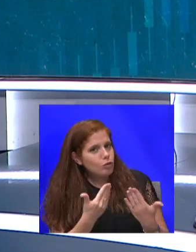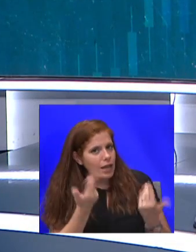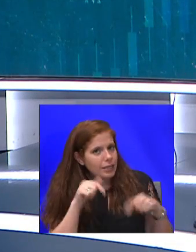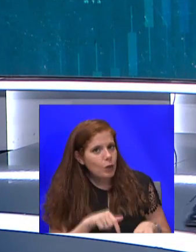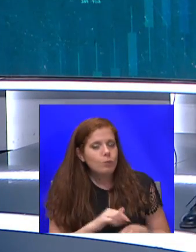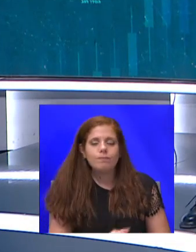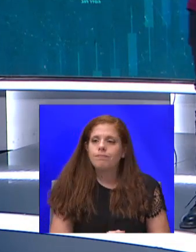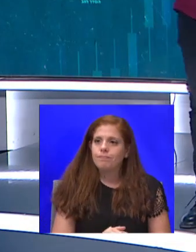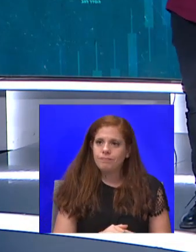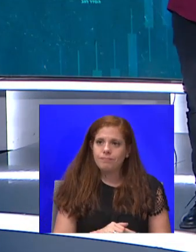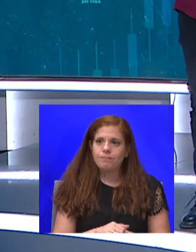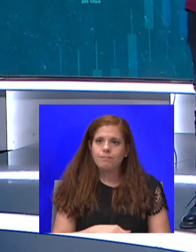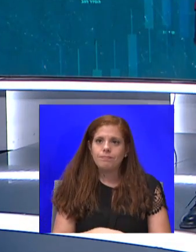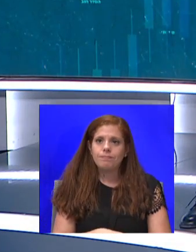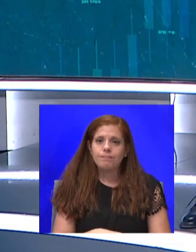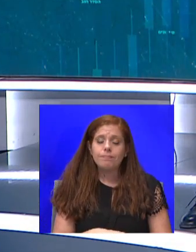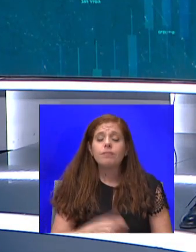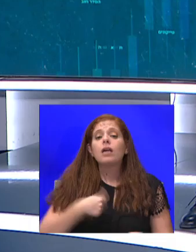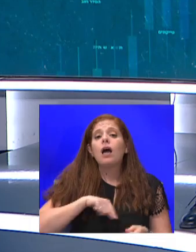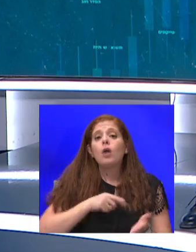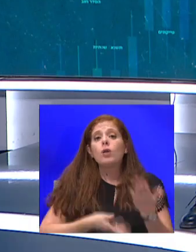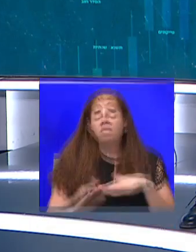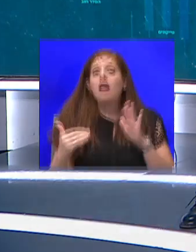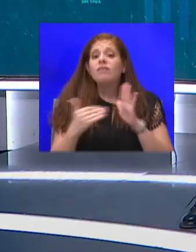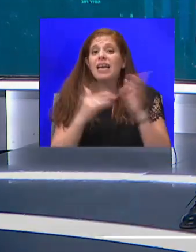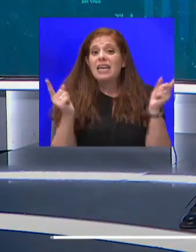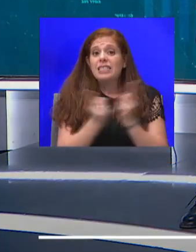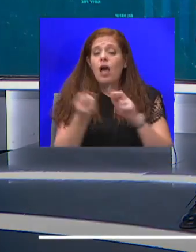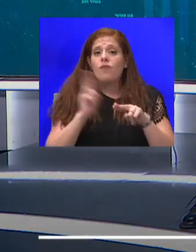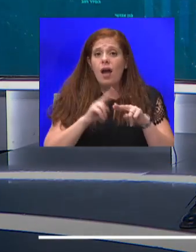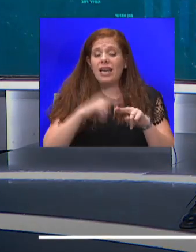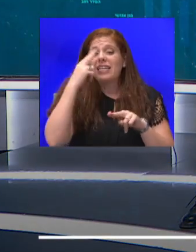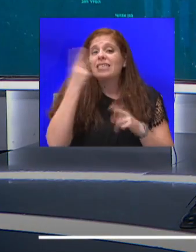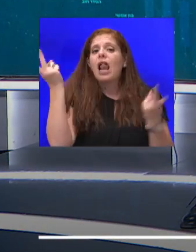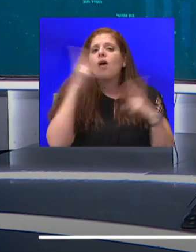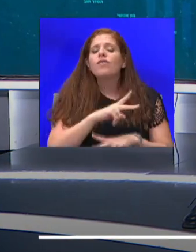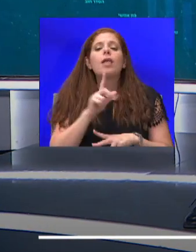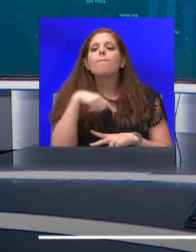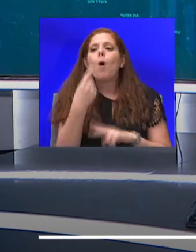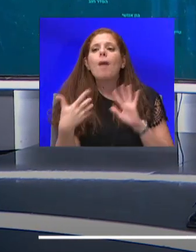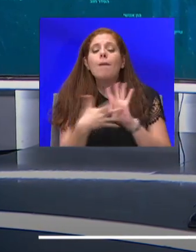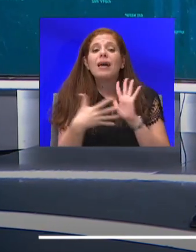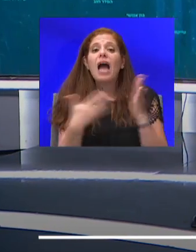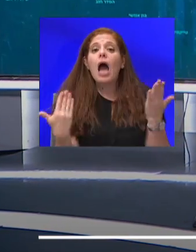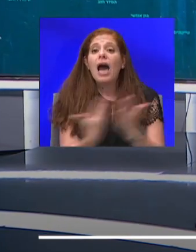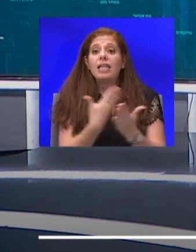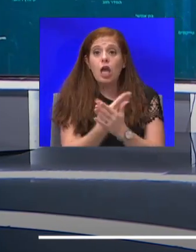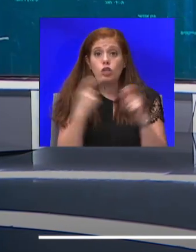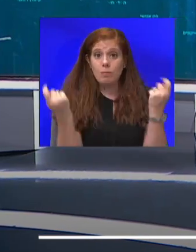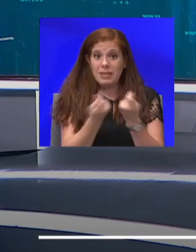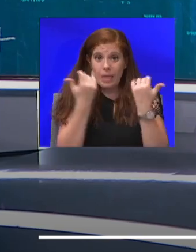תודה. אנחנו נצא עכשיו להפסקה קצרה ואחריה. ננסה להבין מה אומר המחקר החדש שהתפרסם היום בנוגע לתחלואת ילדים